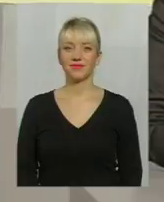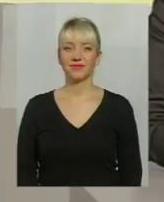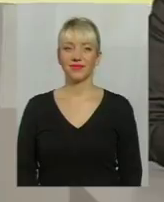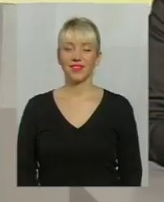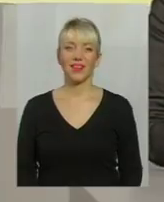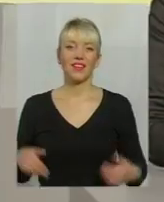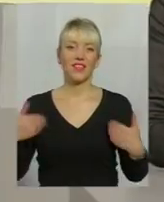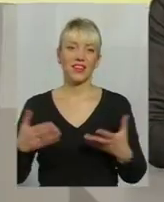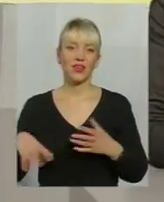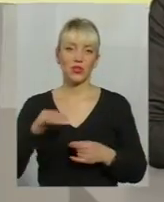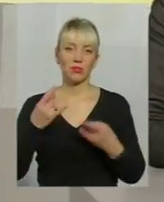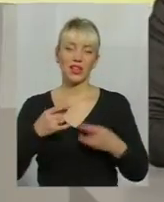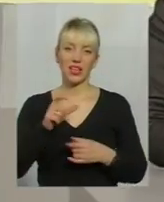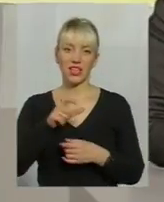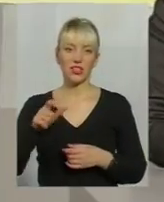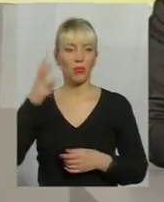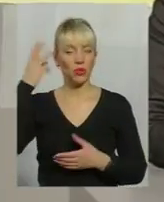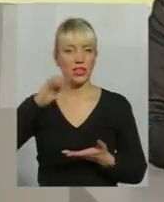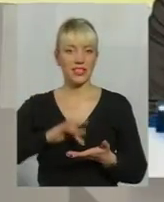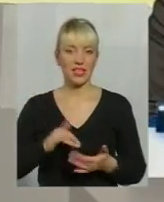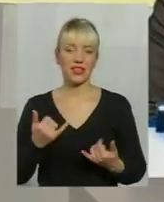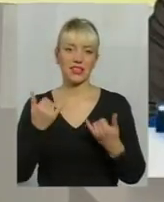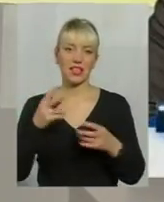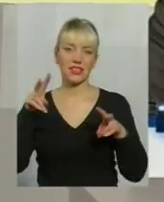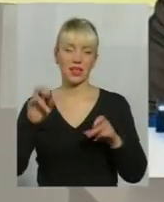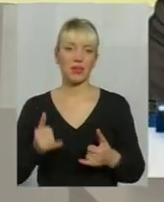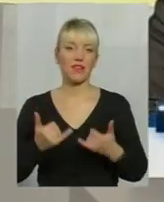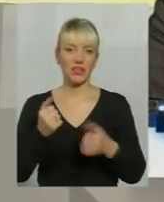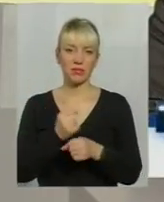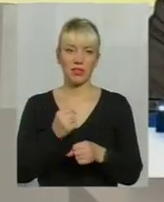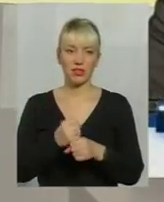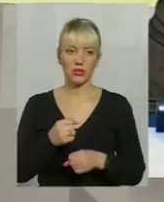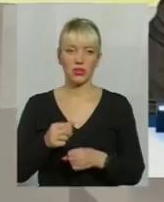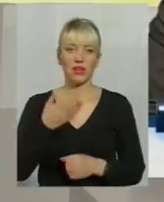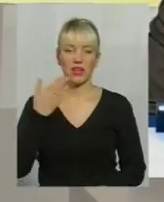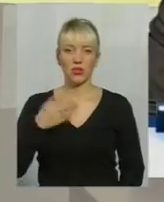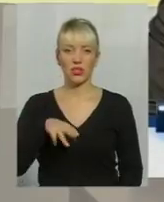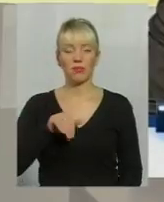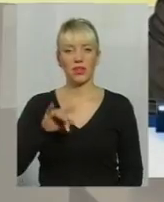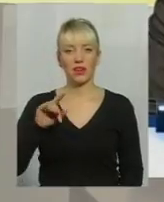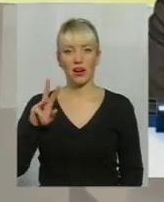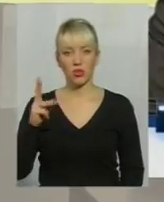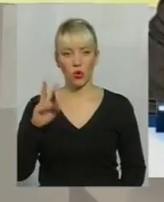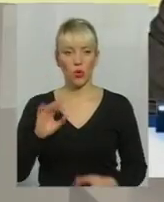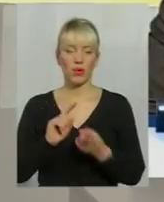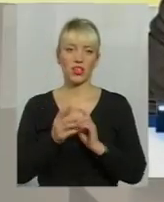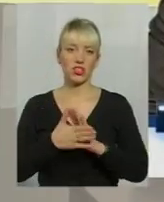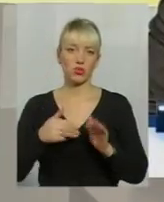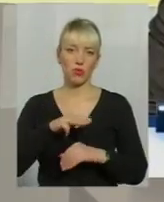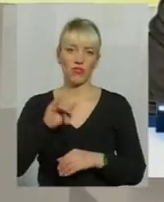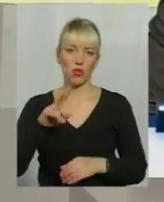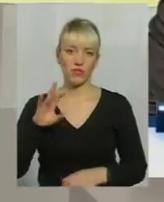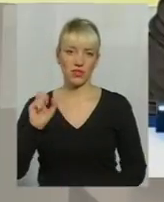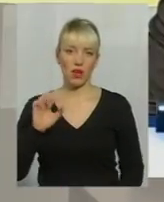Мої вітання усім телеглядачам Поділя Центр. В ефірі тема. Сьогодні для вас в студії працює ведуча Юна Мітрашко, переклад на жестову